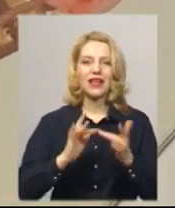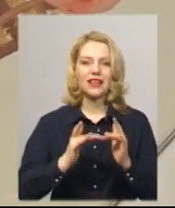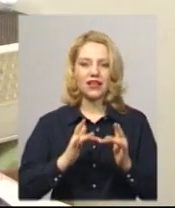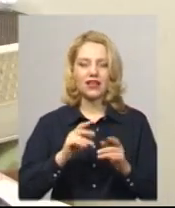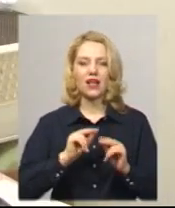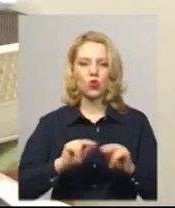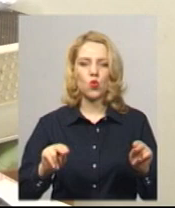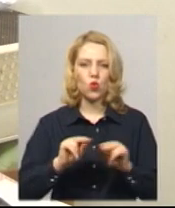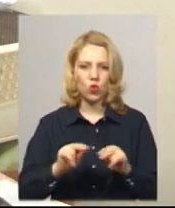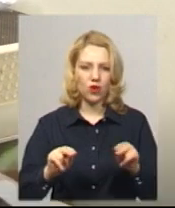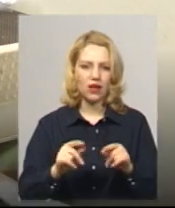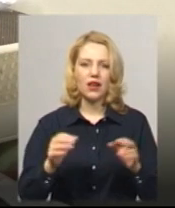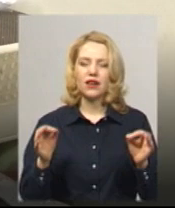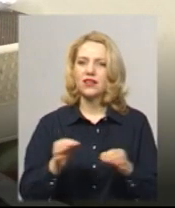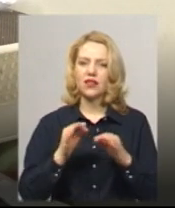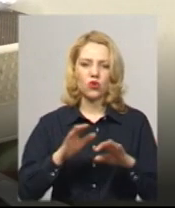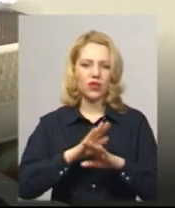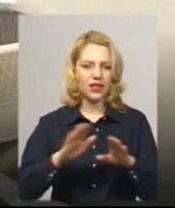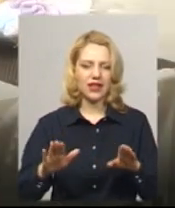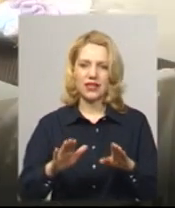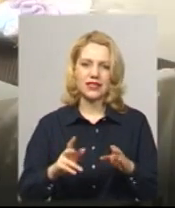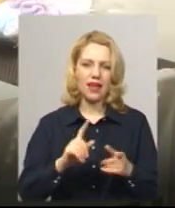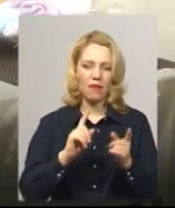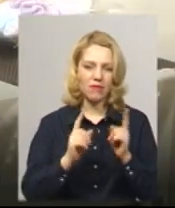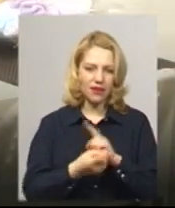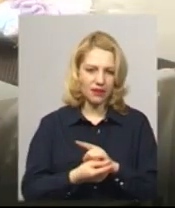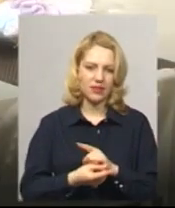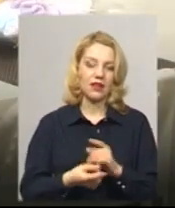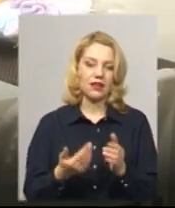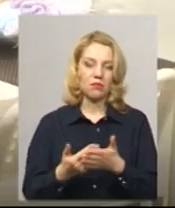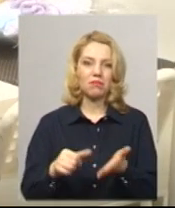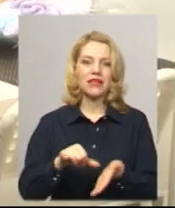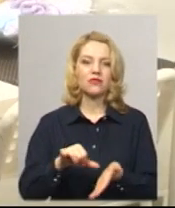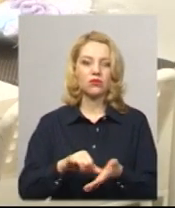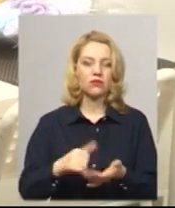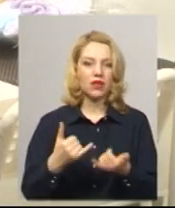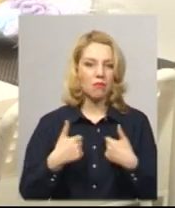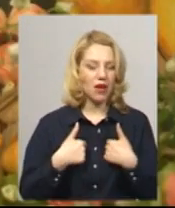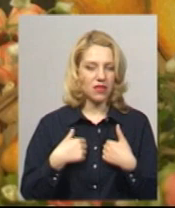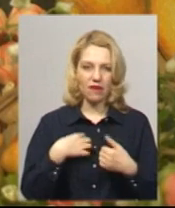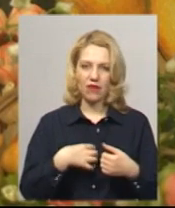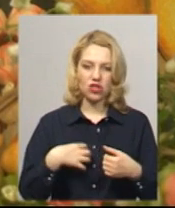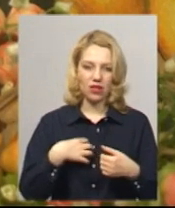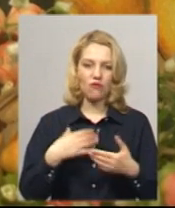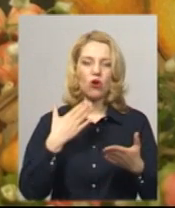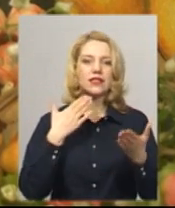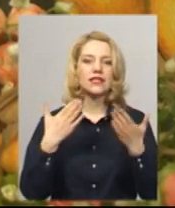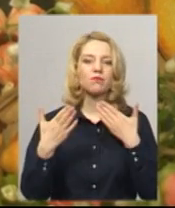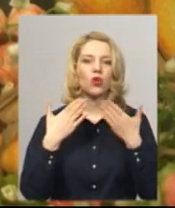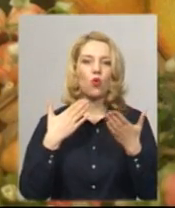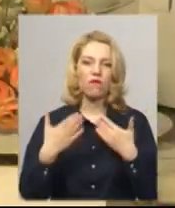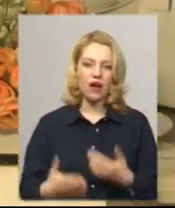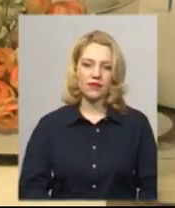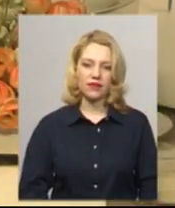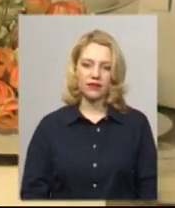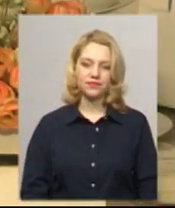замінять такі присутності. Для мене, наприклад, дуже важливо спілкування. Світлана Поробок, Віктор